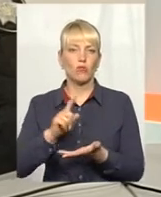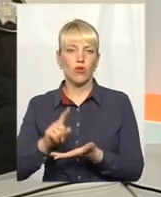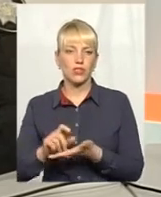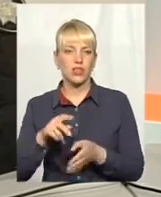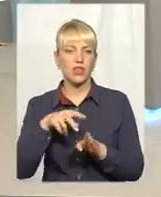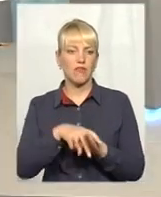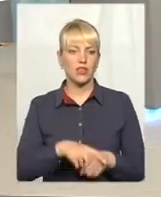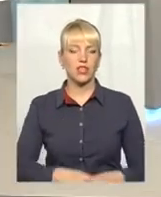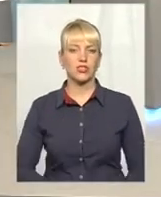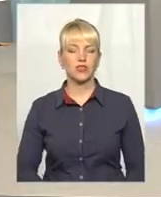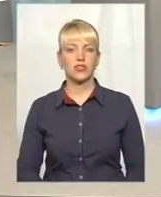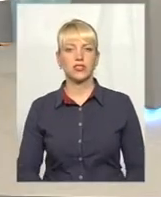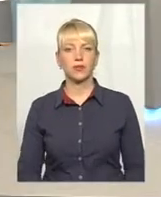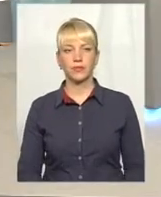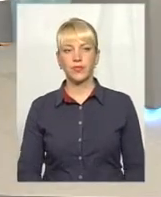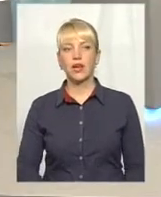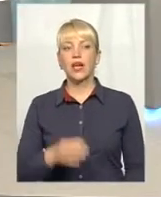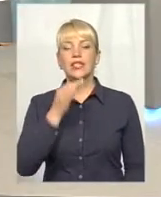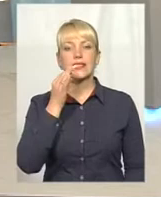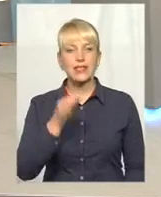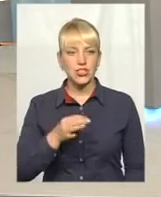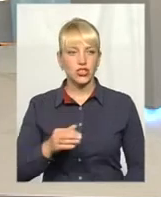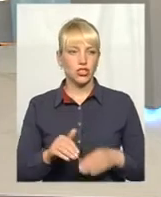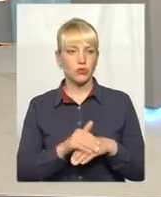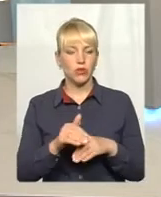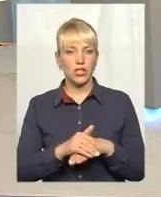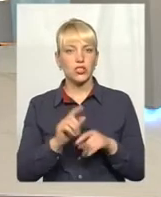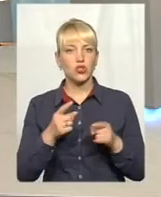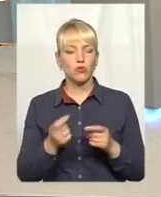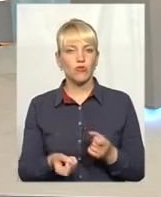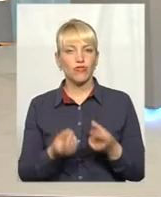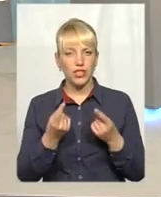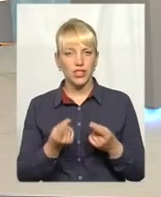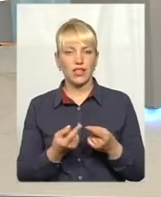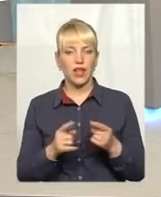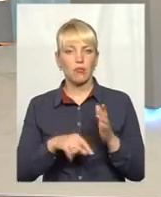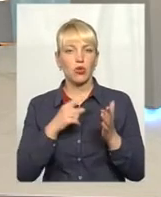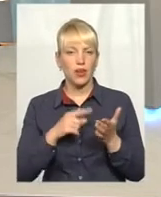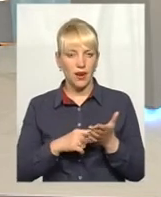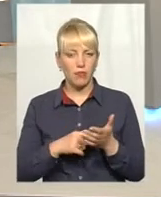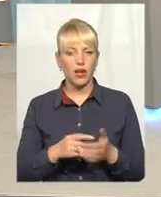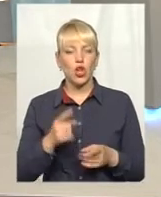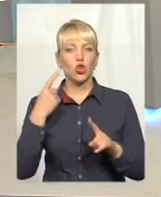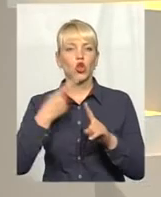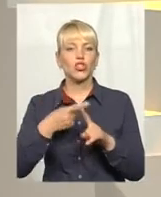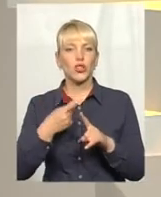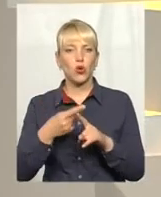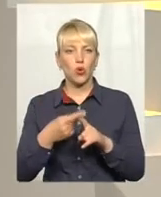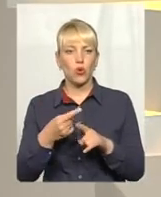навантаження. Олеже Олександровичу, скажіть, будь ласка, чому виникла потреба додаткового набору